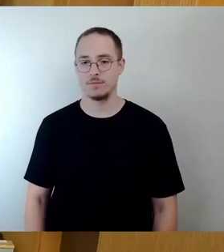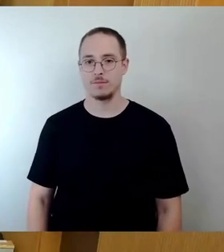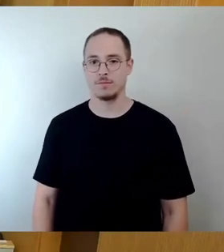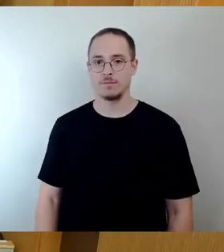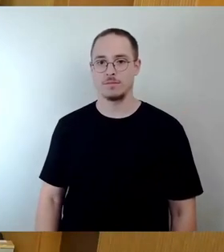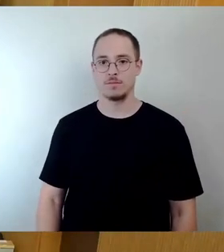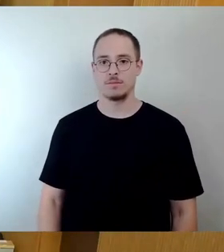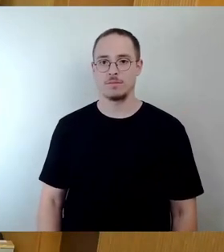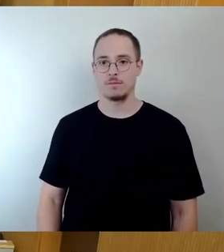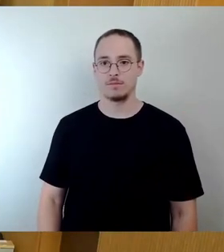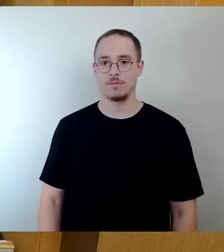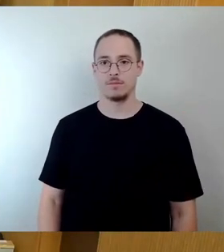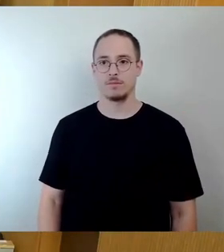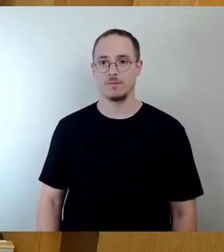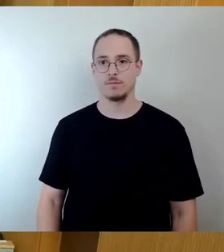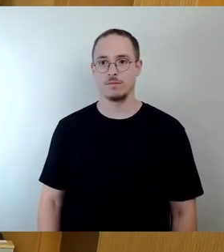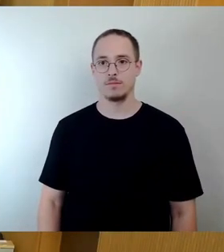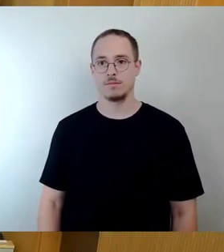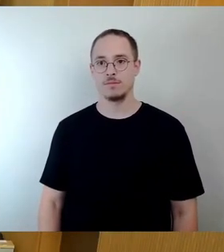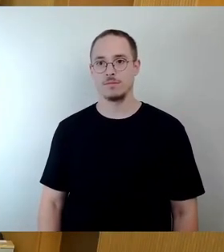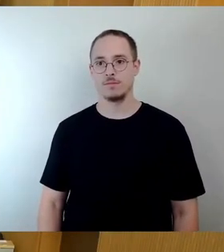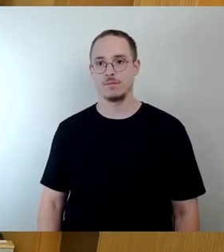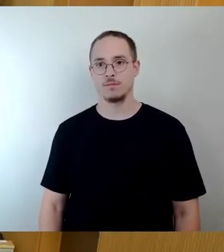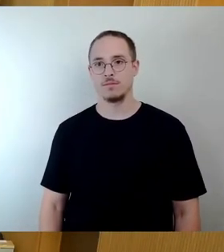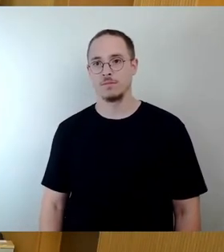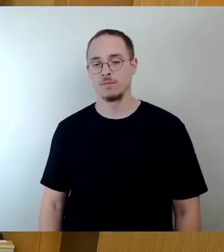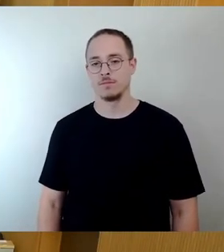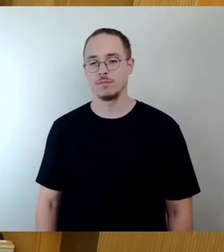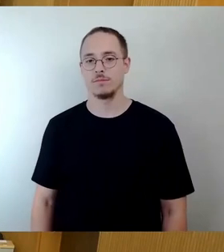Okay. Nächster Redner, Mario Schmidt, danach Anja Abel.